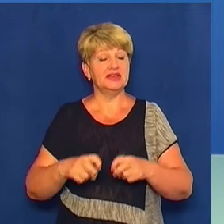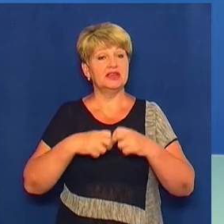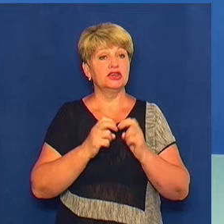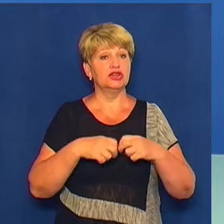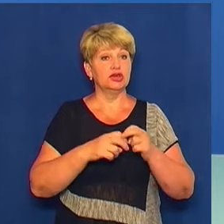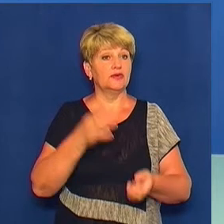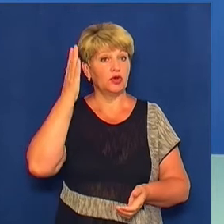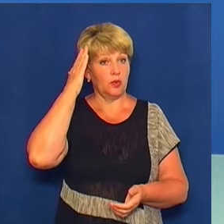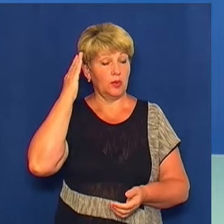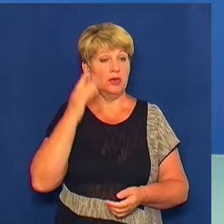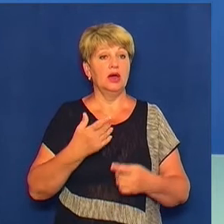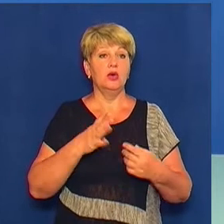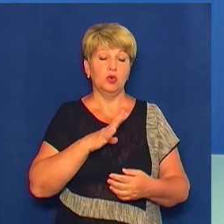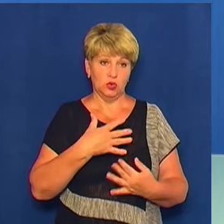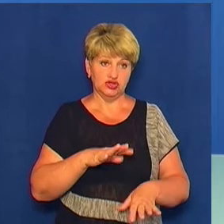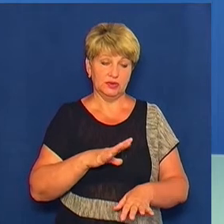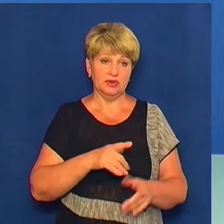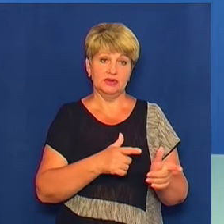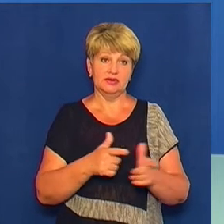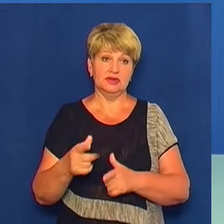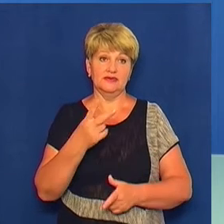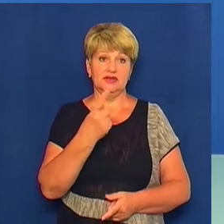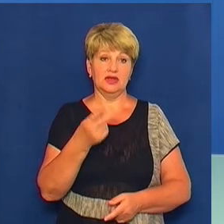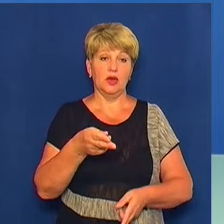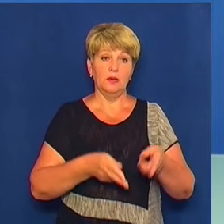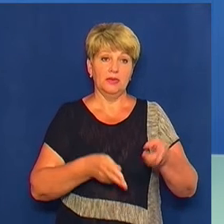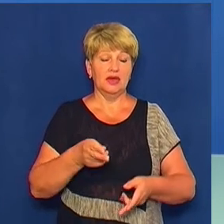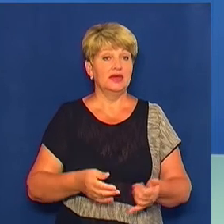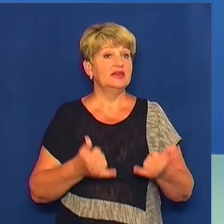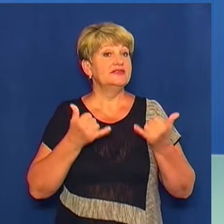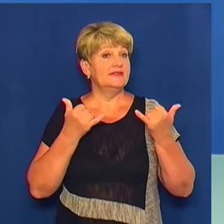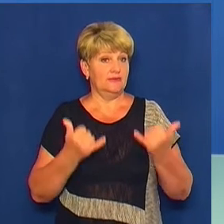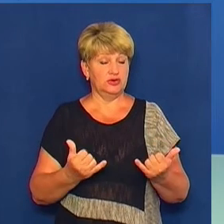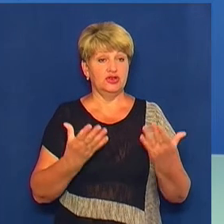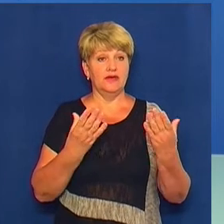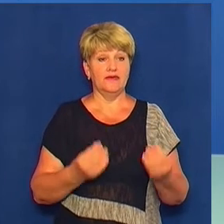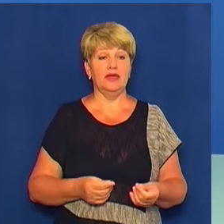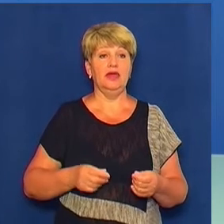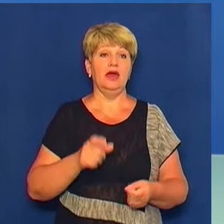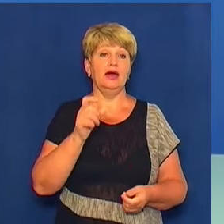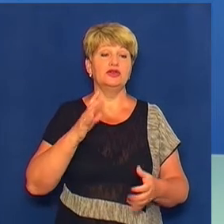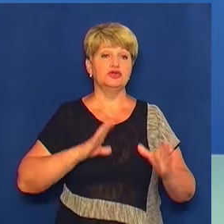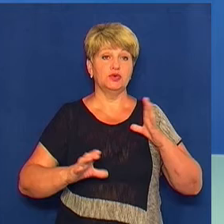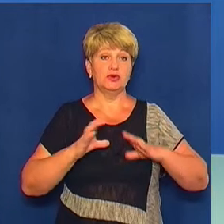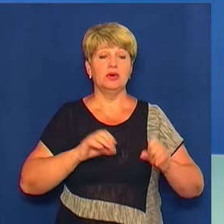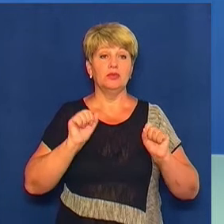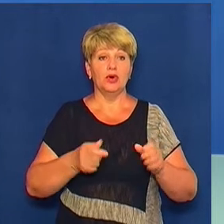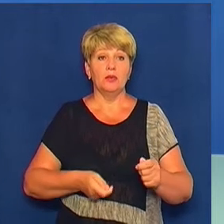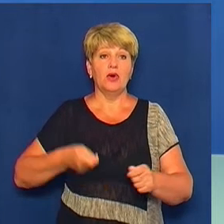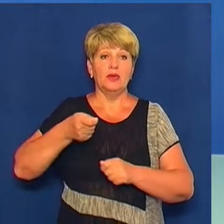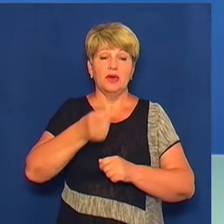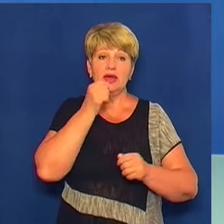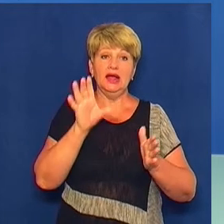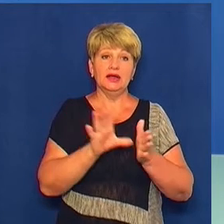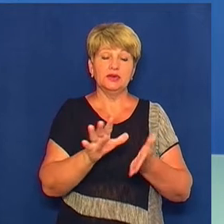листопада тут зробили 21 таку операцію. Відсьогодні абітурієнти можуть подавати електронні заяви на вступ до